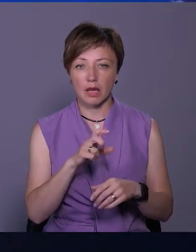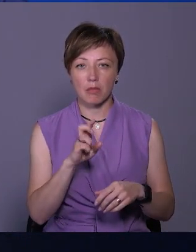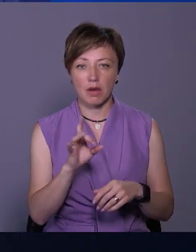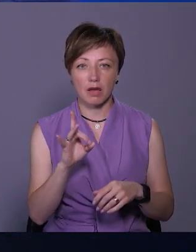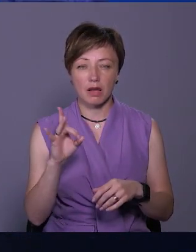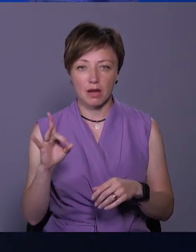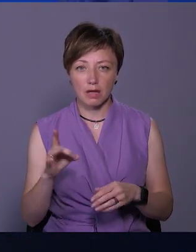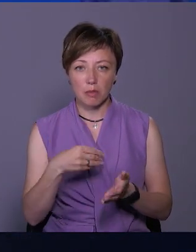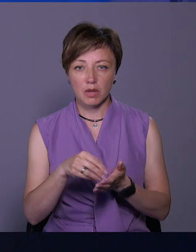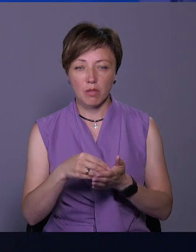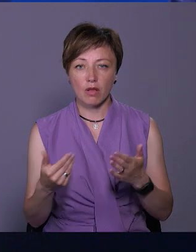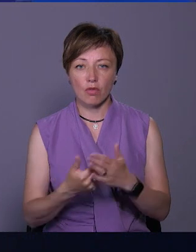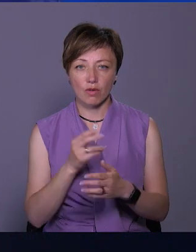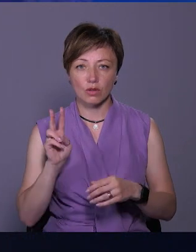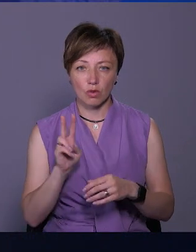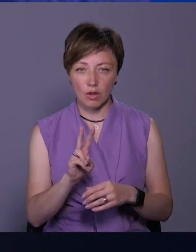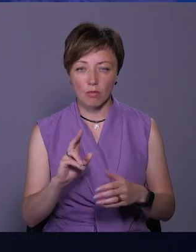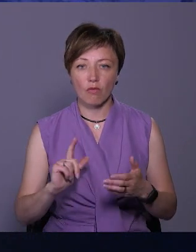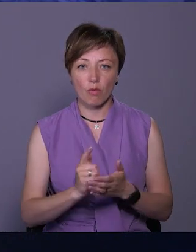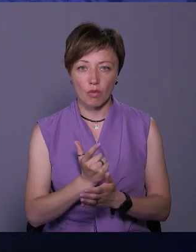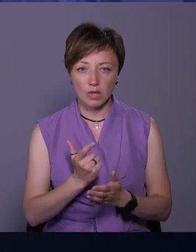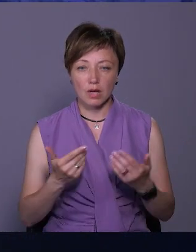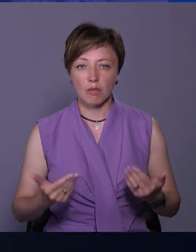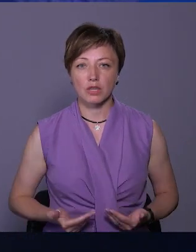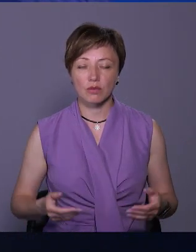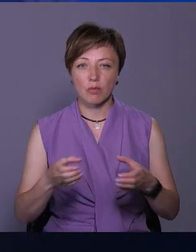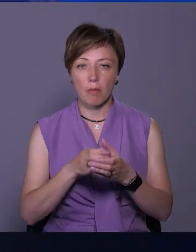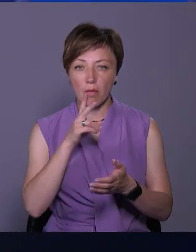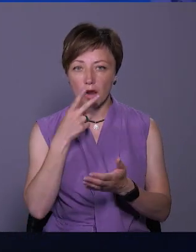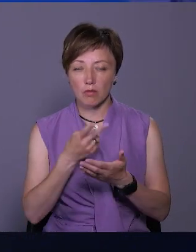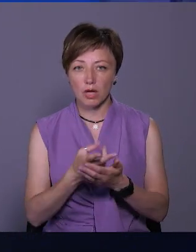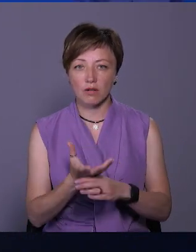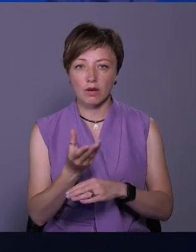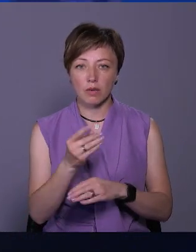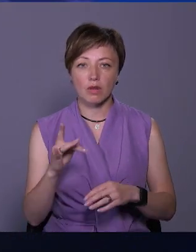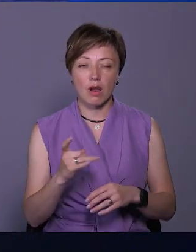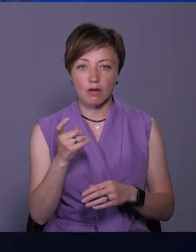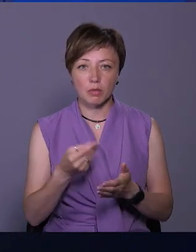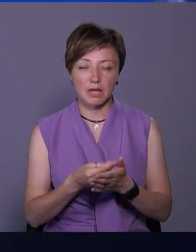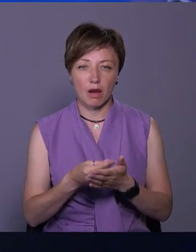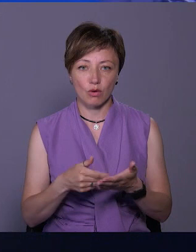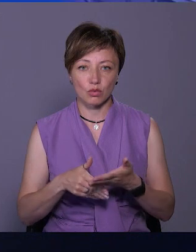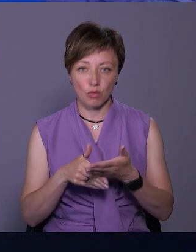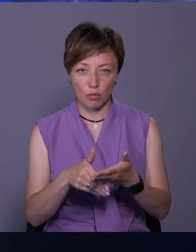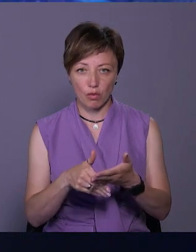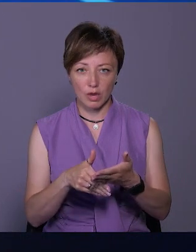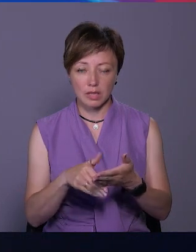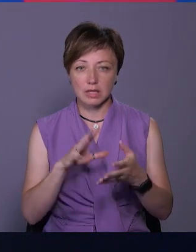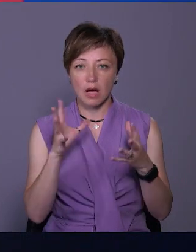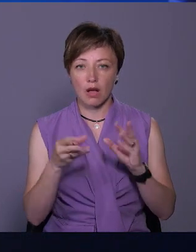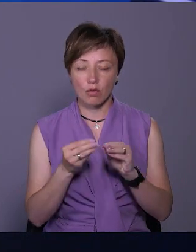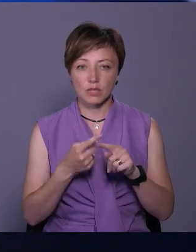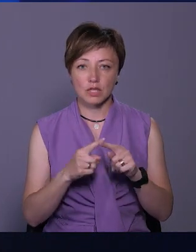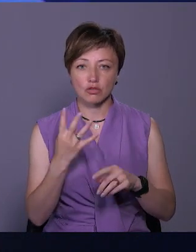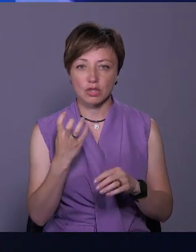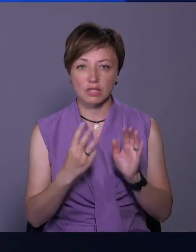придбання нових тролейбусів, вкотре для мешканців громади передбачили виплату одноразової матеріальної допомоги. Загалом це